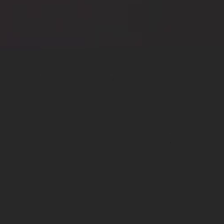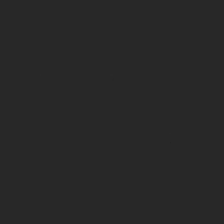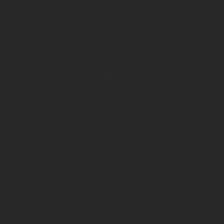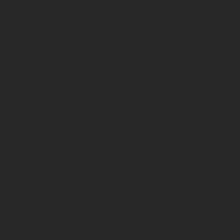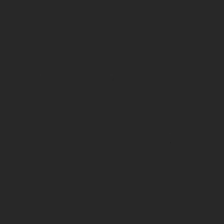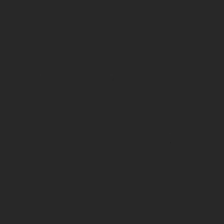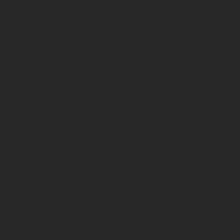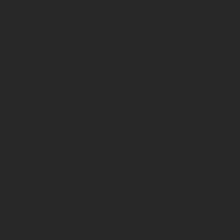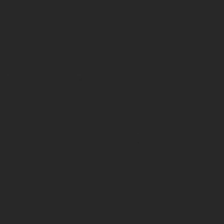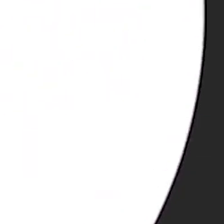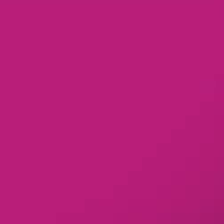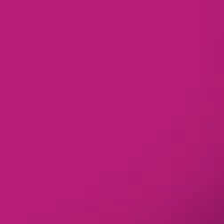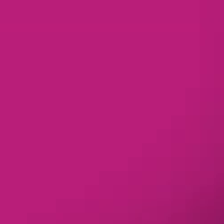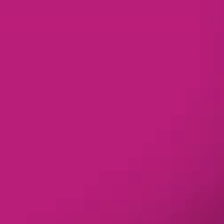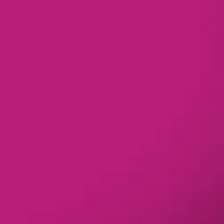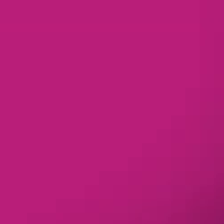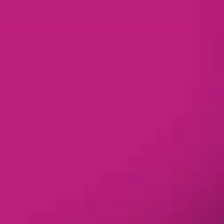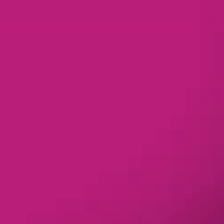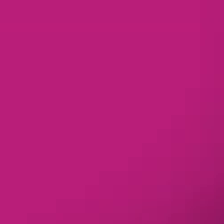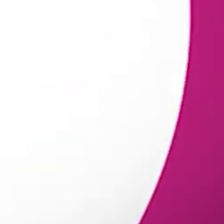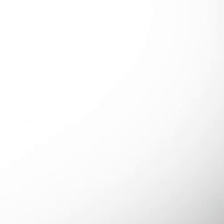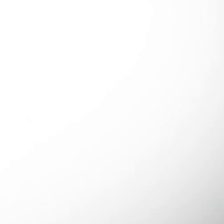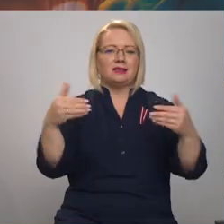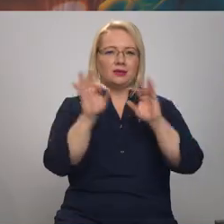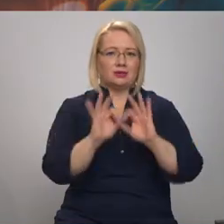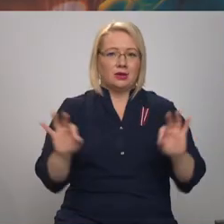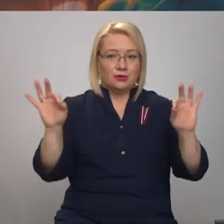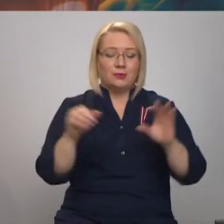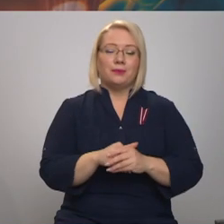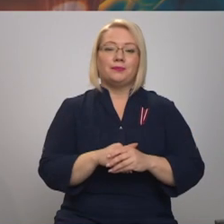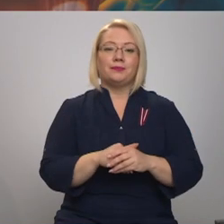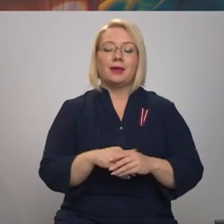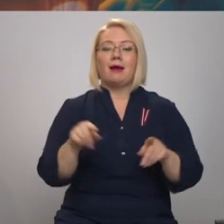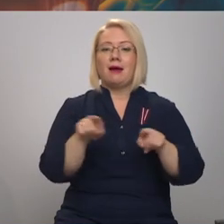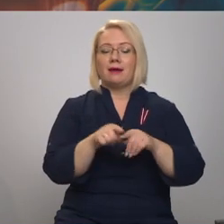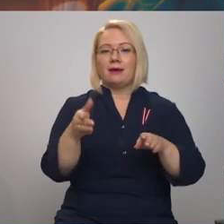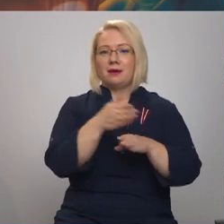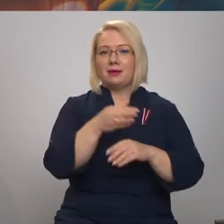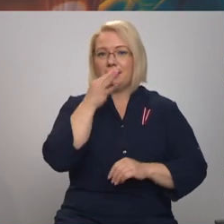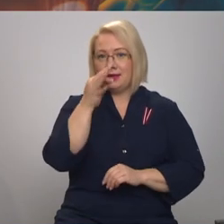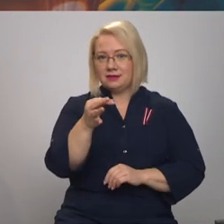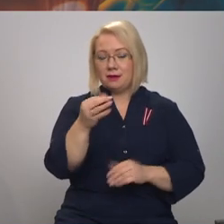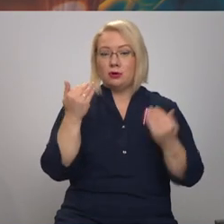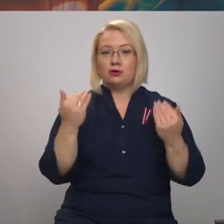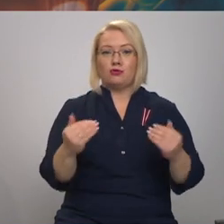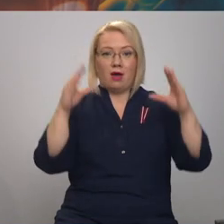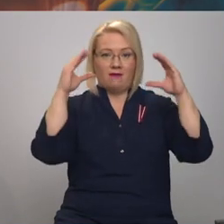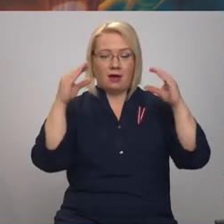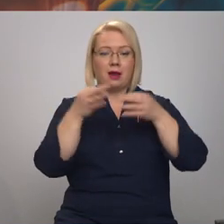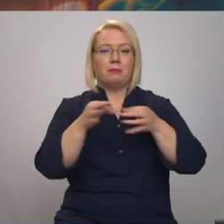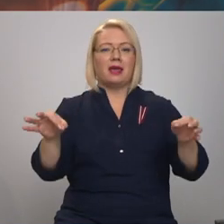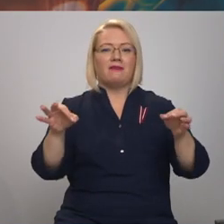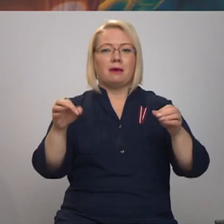Re! Viss ēters ir te! Kā jau esam arī pieminējuši? Šovakar brīvības piemeneklis